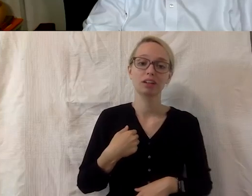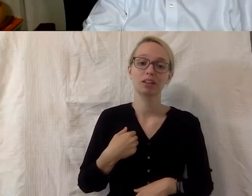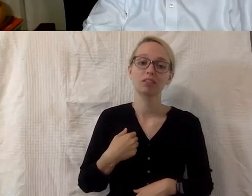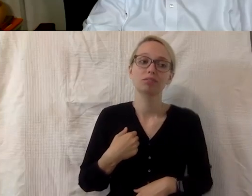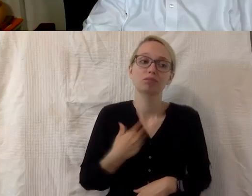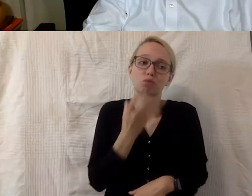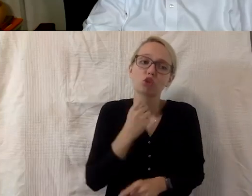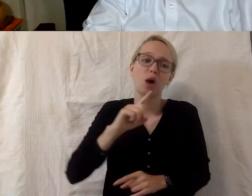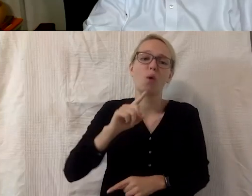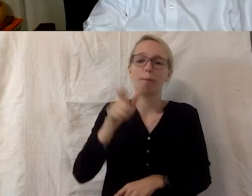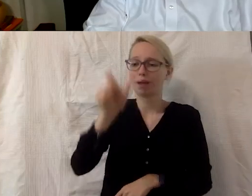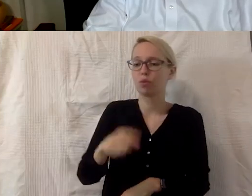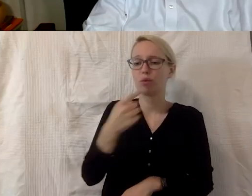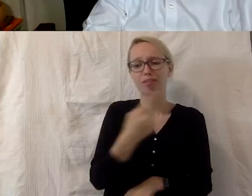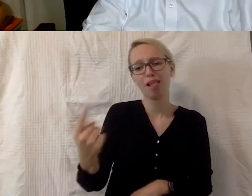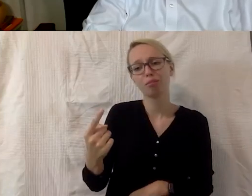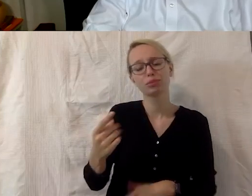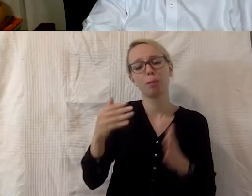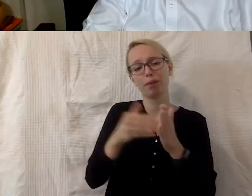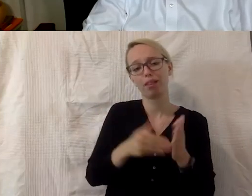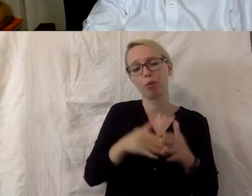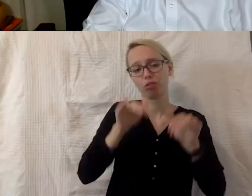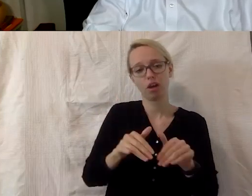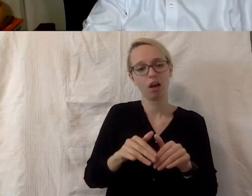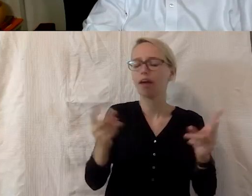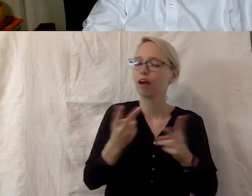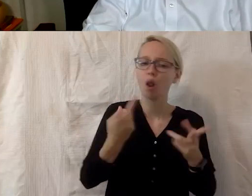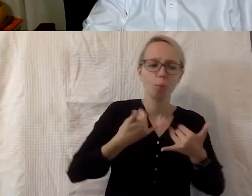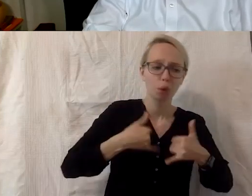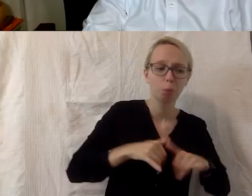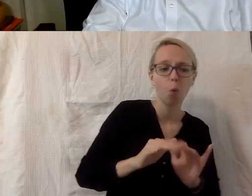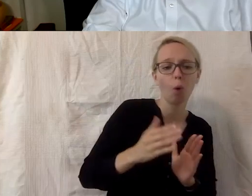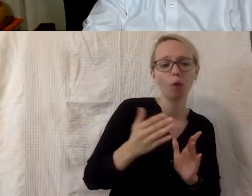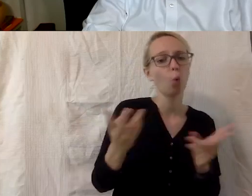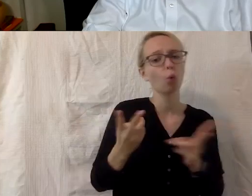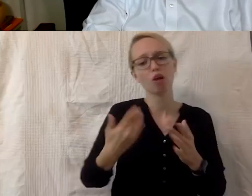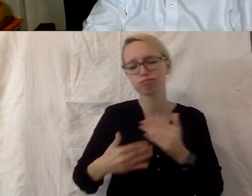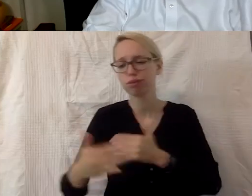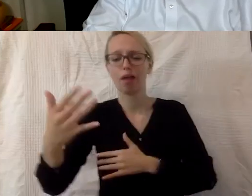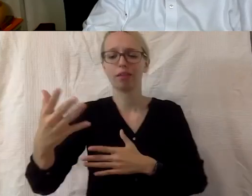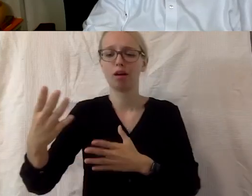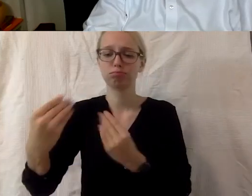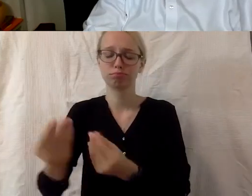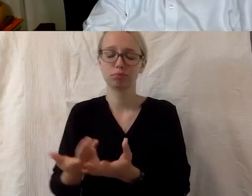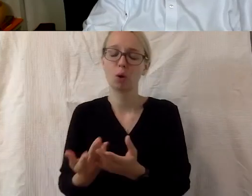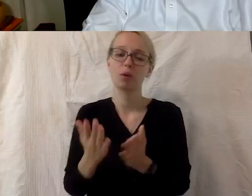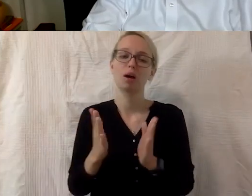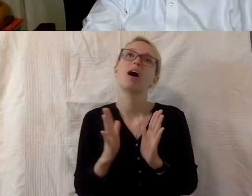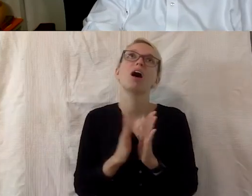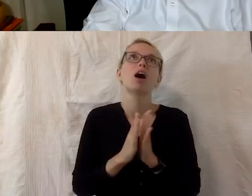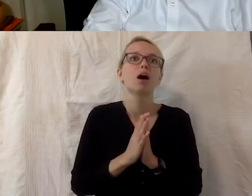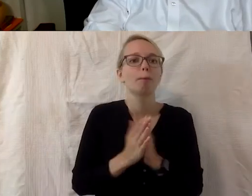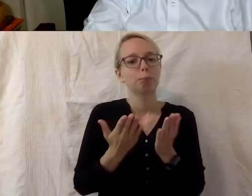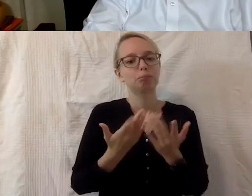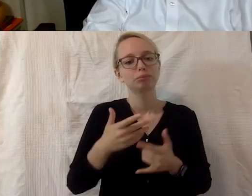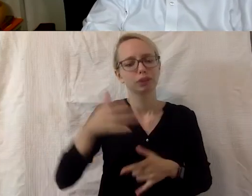eine Behinderung hat, erworben oder angeboren, da machen wir keinen Unterschied, wäre ich großartig, wenn wir an der Stelle jemanden hätten, der eben kompetent